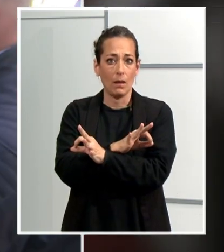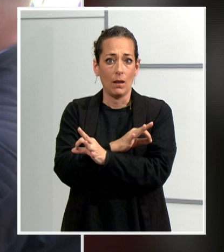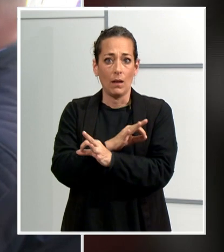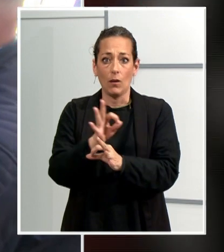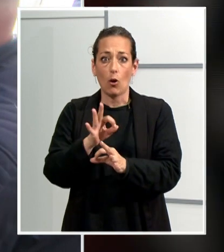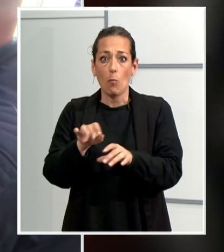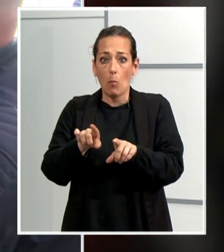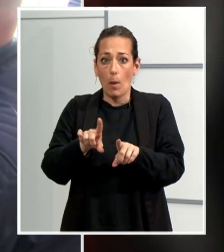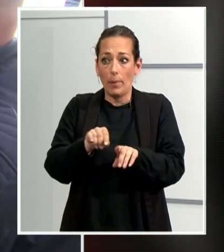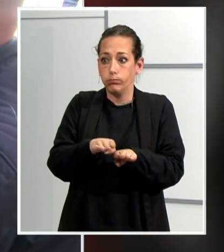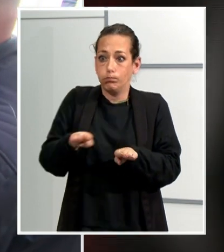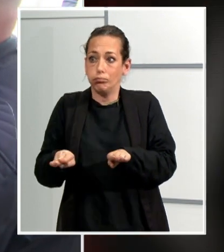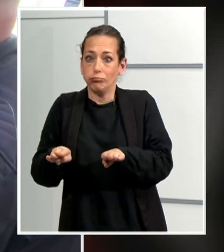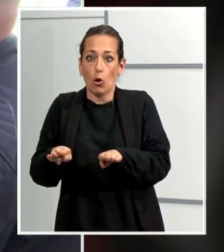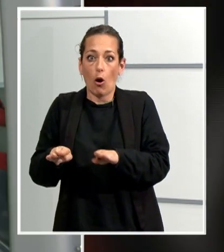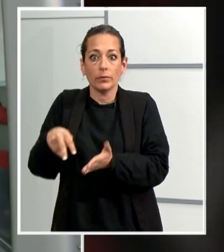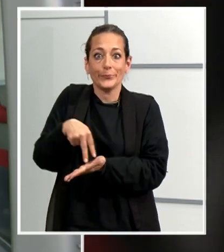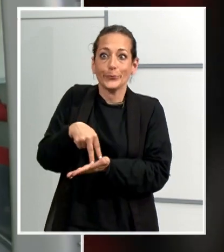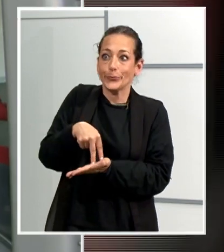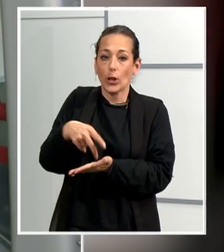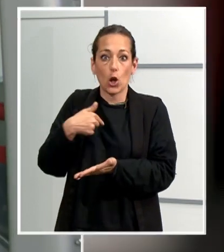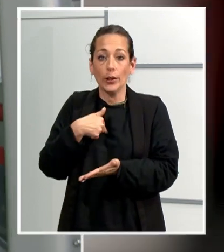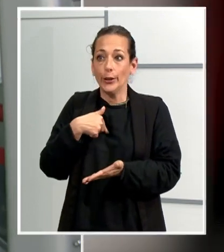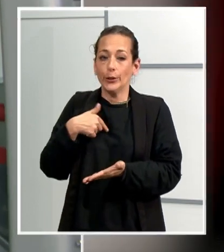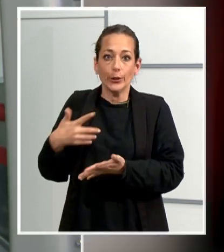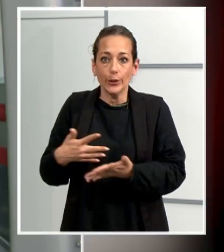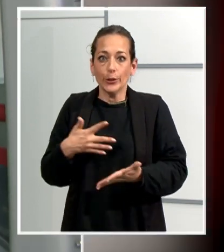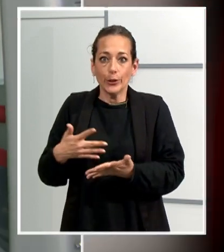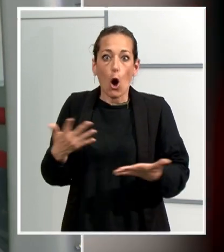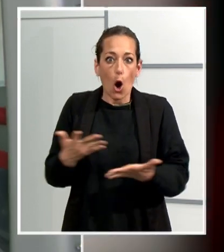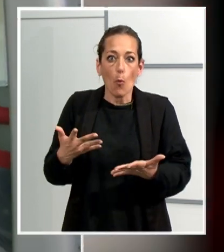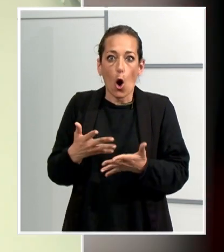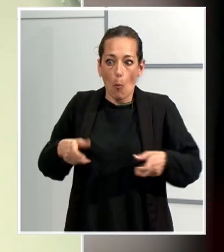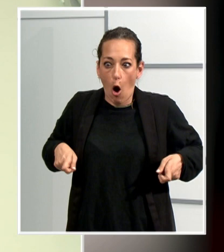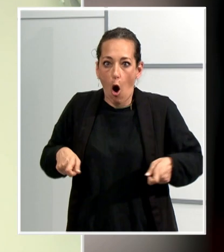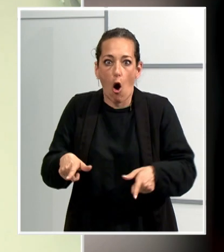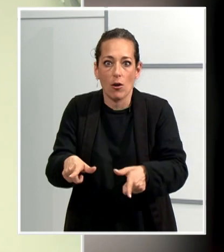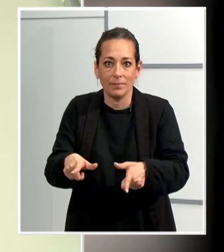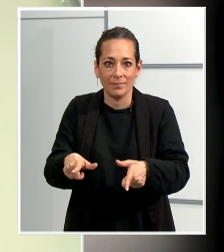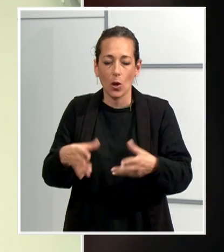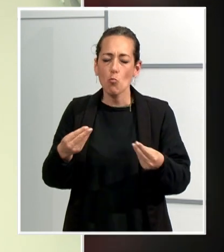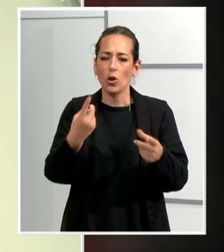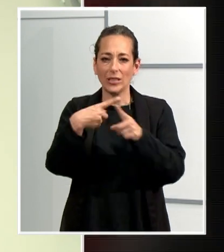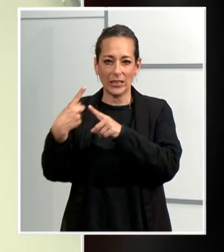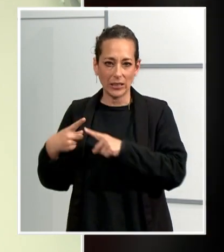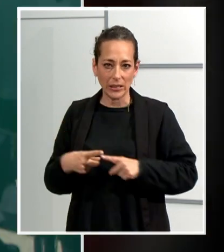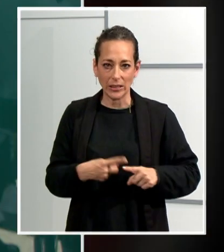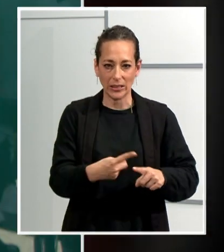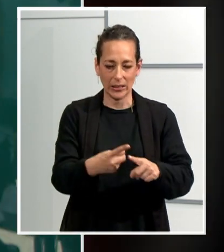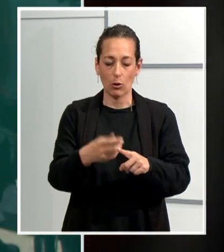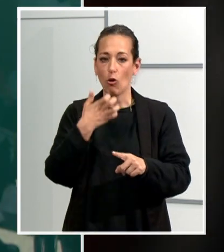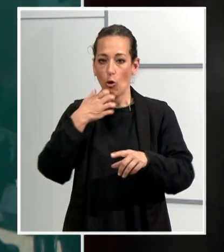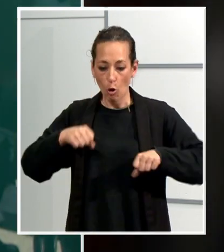mouen el peu i tu estàs allà que no els vols atropellar. Hi ha moltíssimes coses als cotxets dels